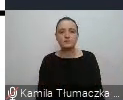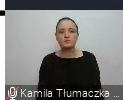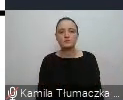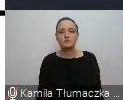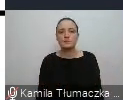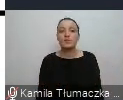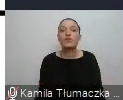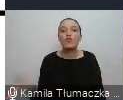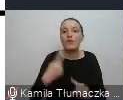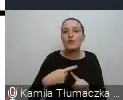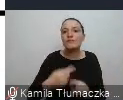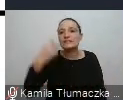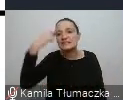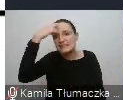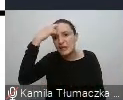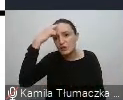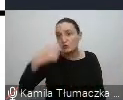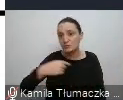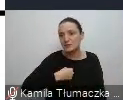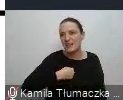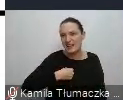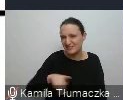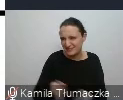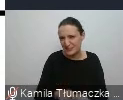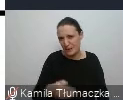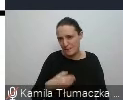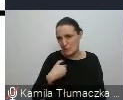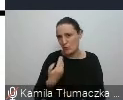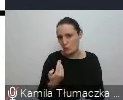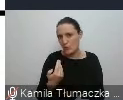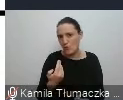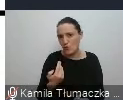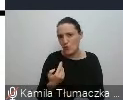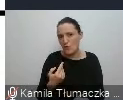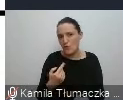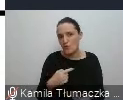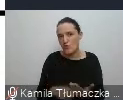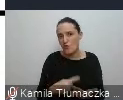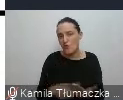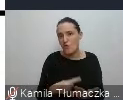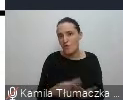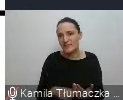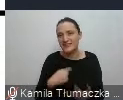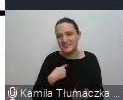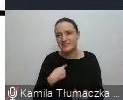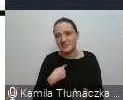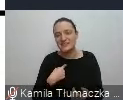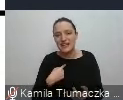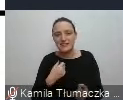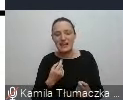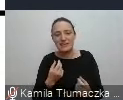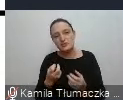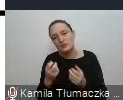Dodatkowo takim stereotypem, który mnie też dotyczył, bo ja jem uległam i leczę się w tej chwili z niego,